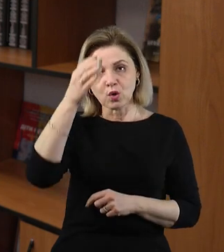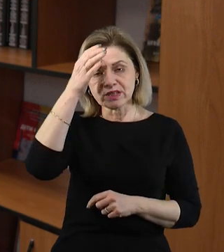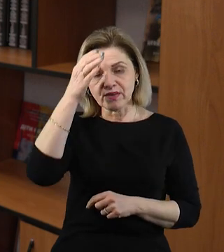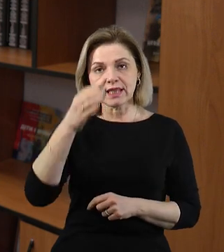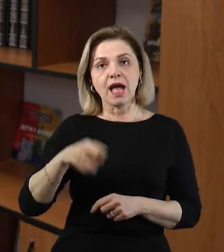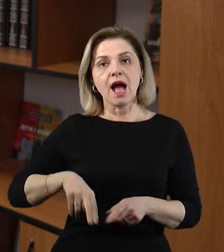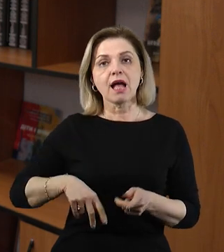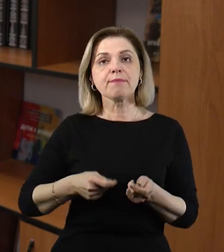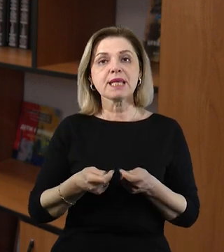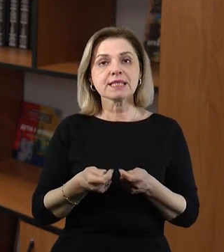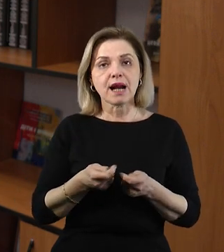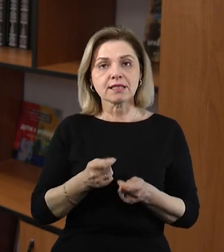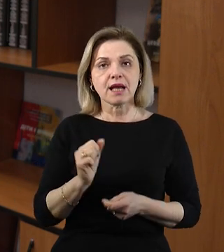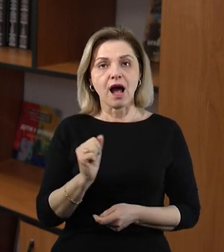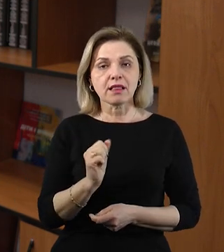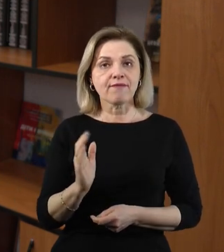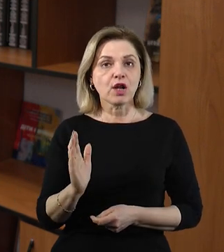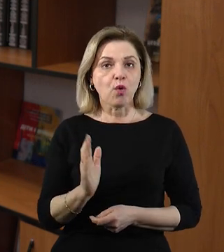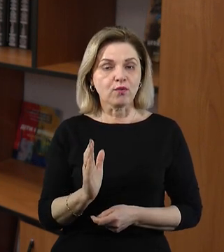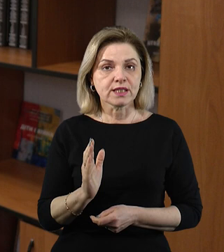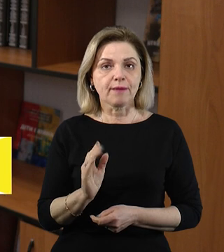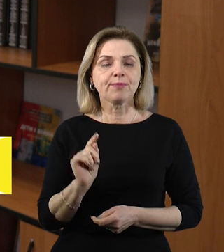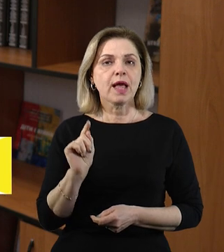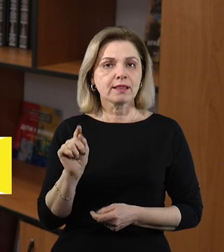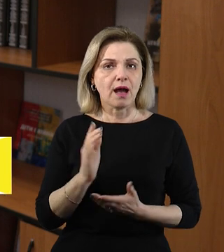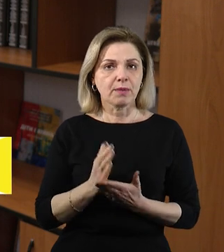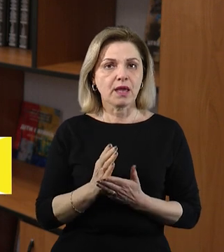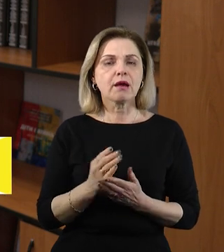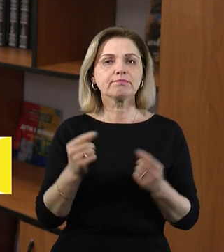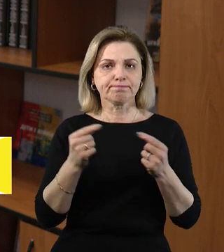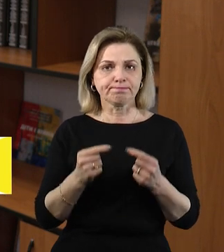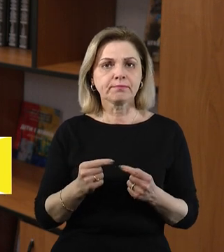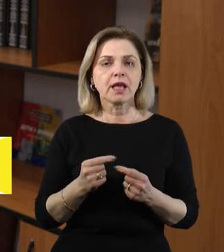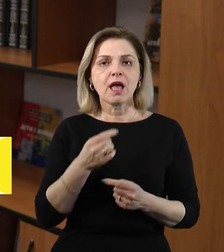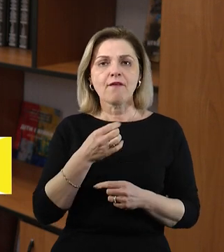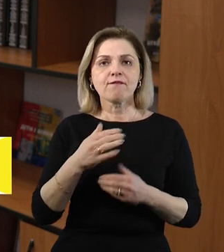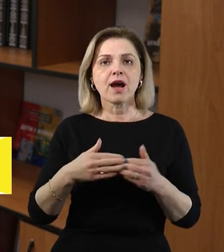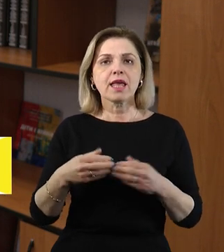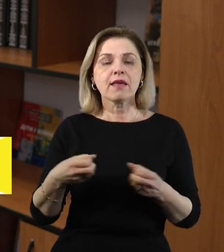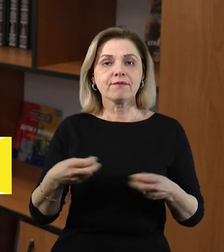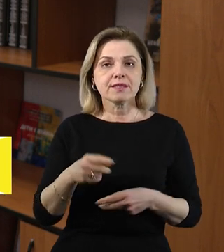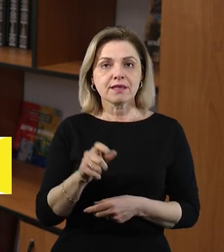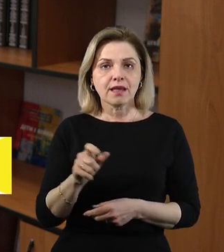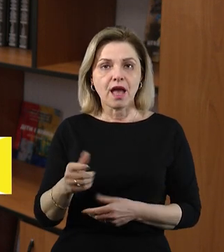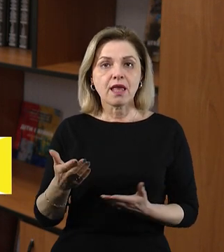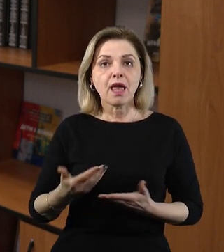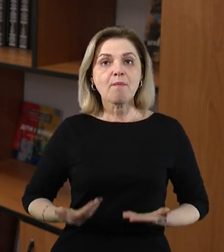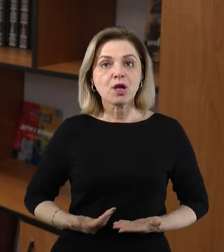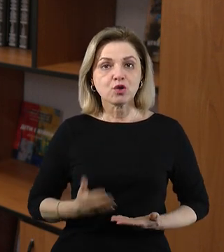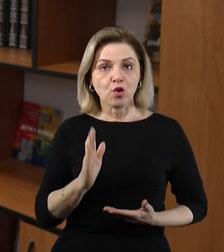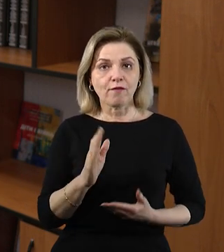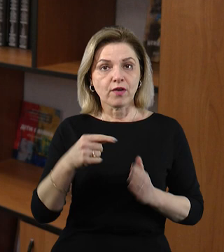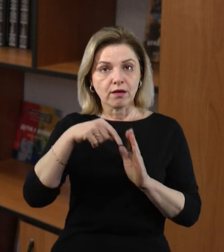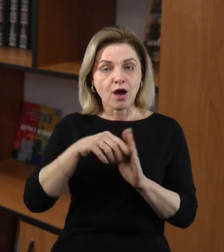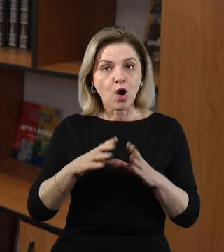військової адміністрації Алла Веліховська. Тобто там є відповідні фахівці, які дітям, які мешкають в родині,